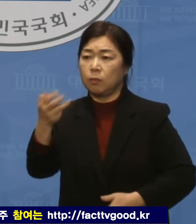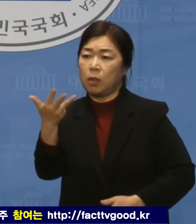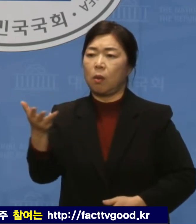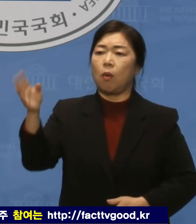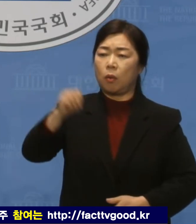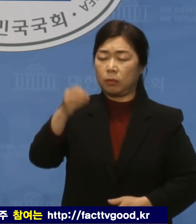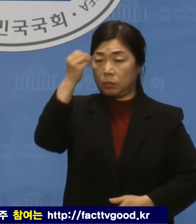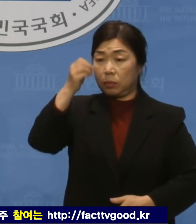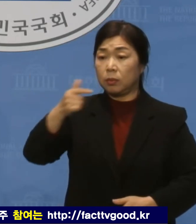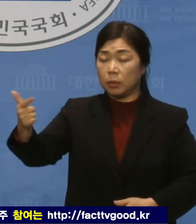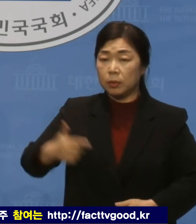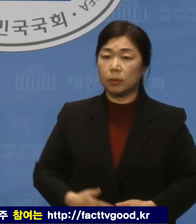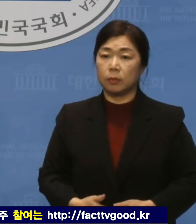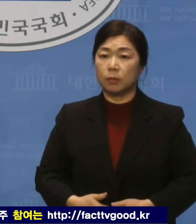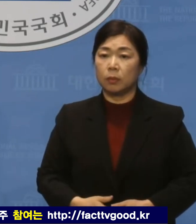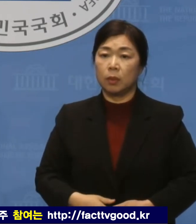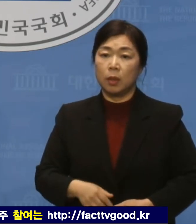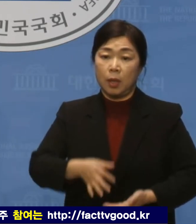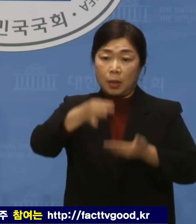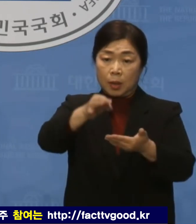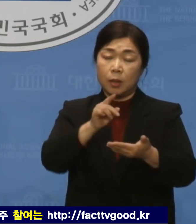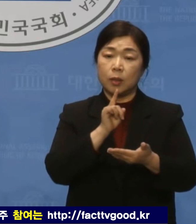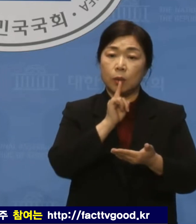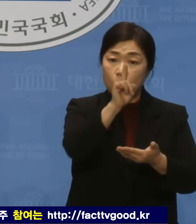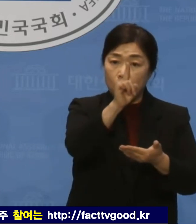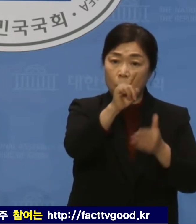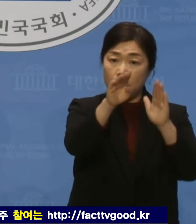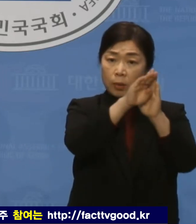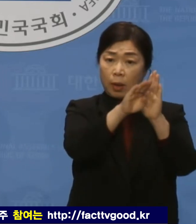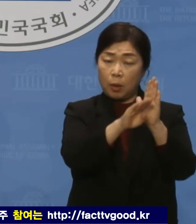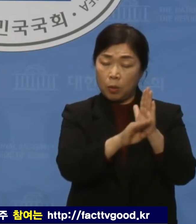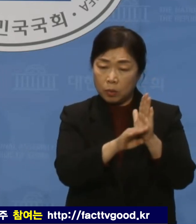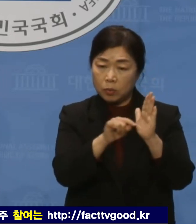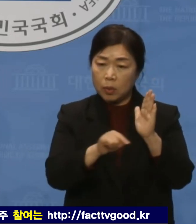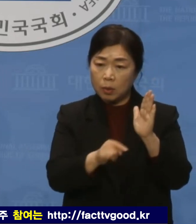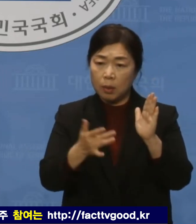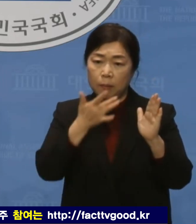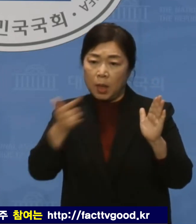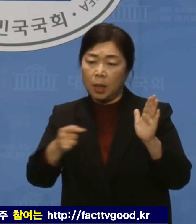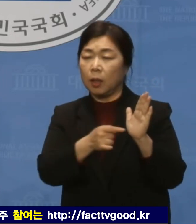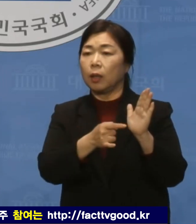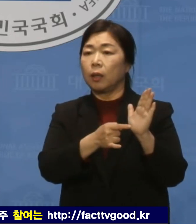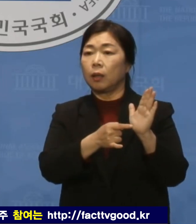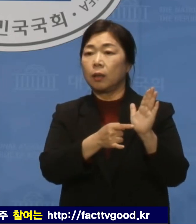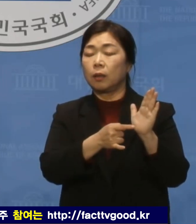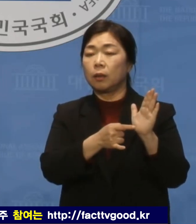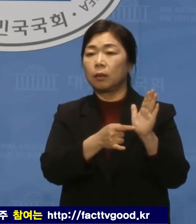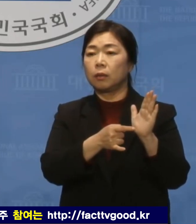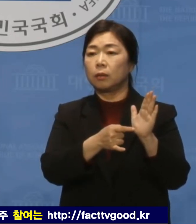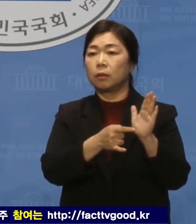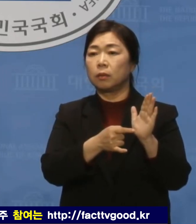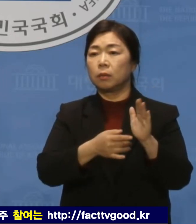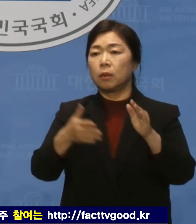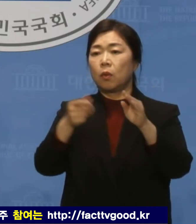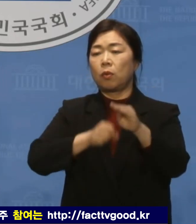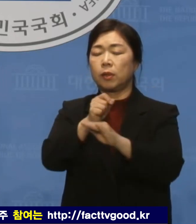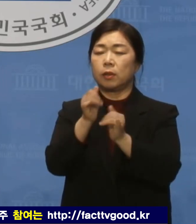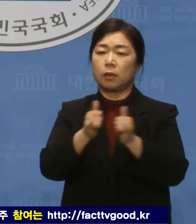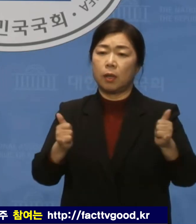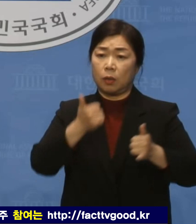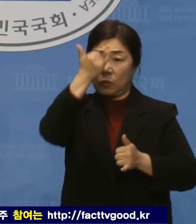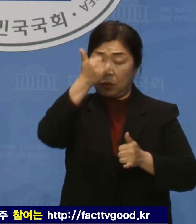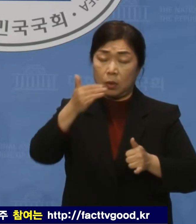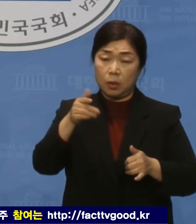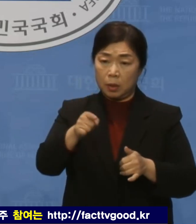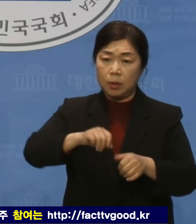누락했다는 것이 상식적으로 가능한 일입니까? 당연히 공직자 윤리로부터 징계를